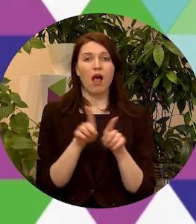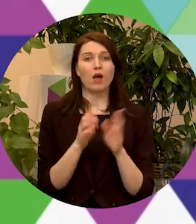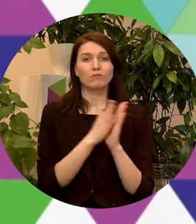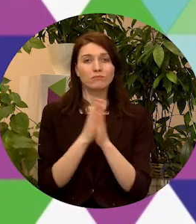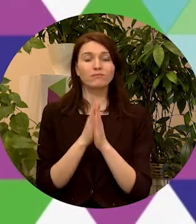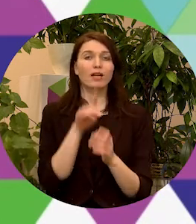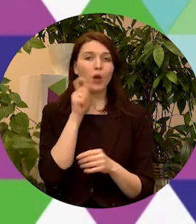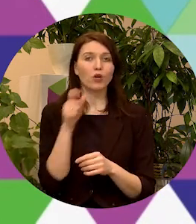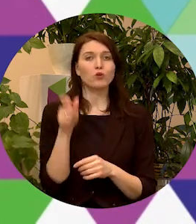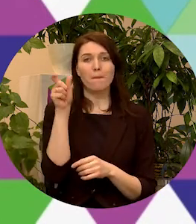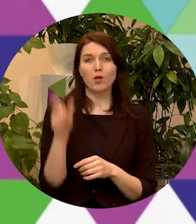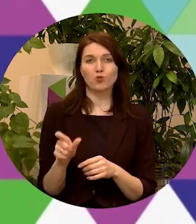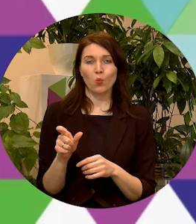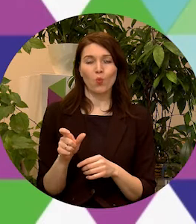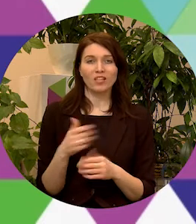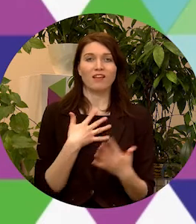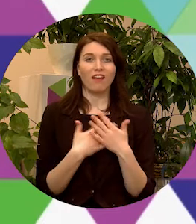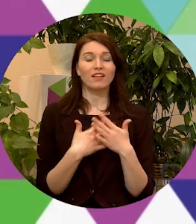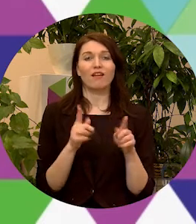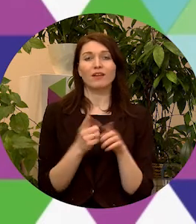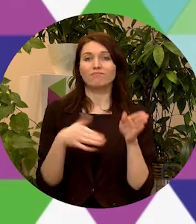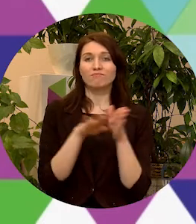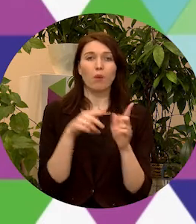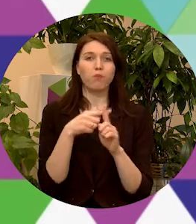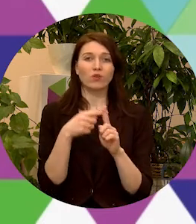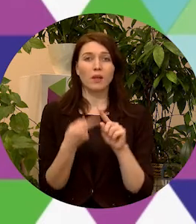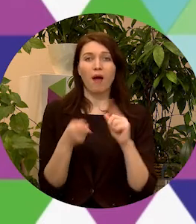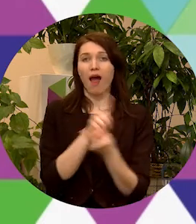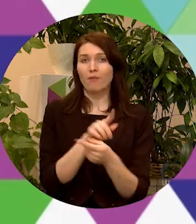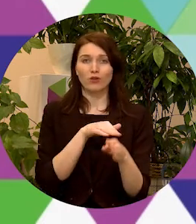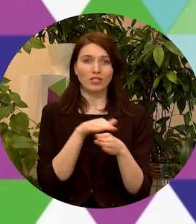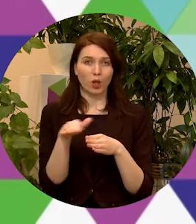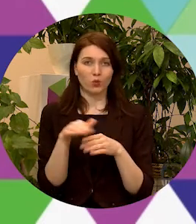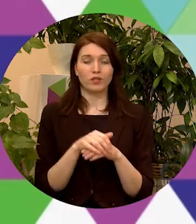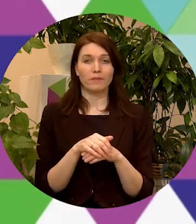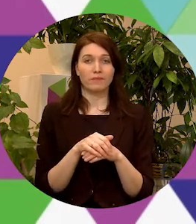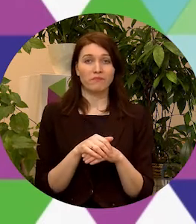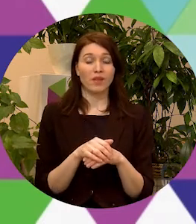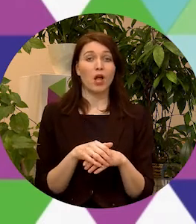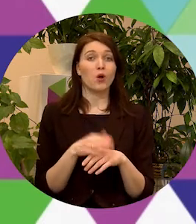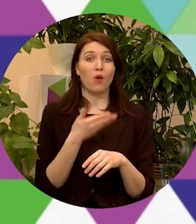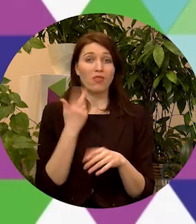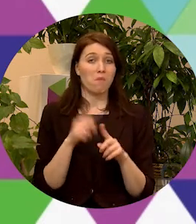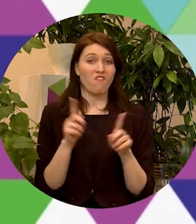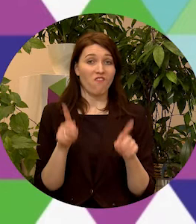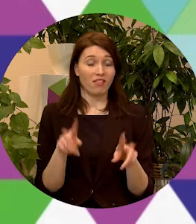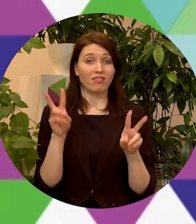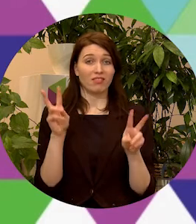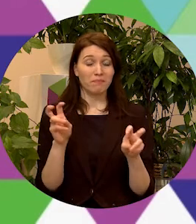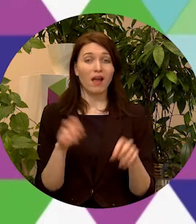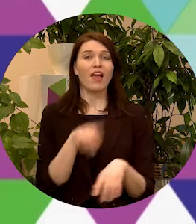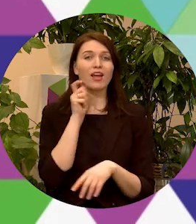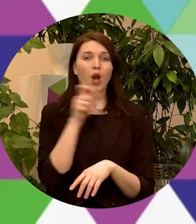pilsoniski aktīviem un iesaistīties pozitīvu pārmaiņu īstenošanā. Jo nevēl, ka mēs ministrijā sakām, ka